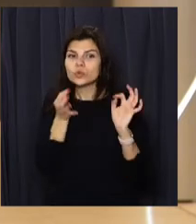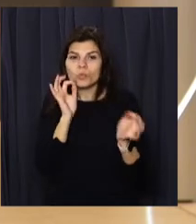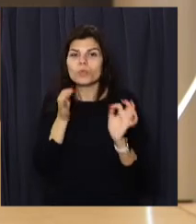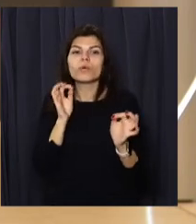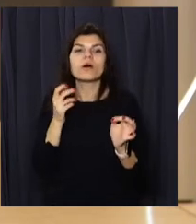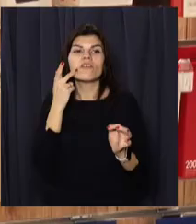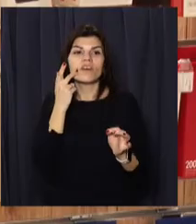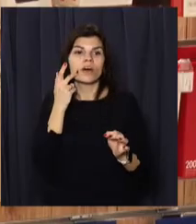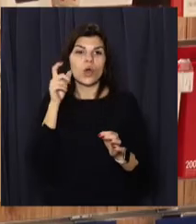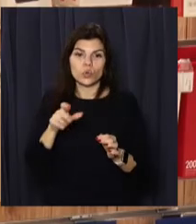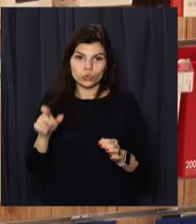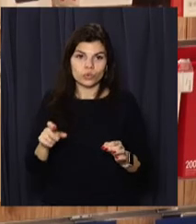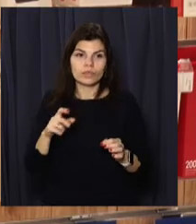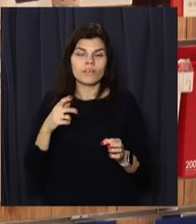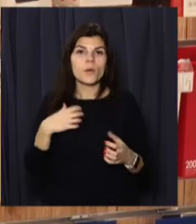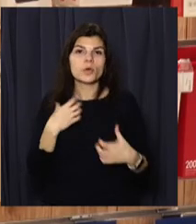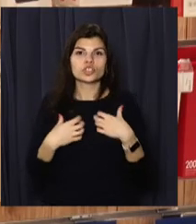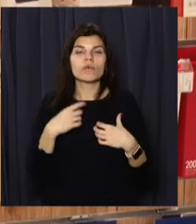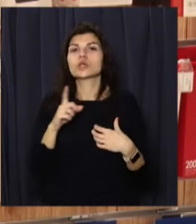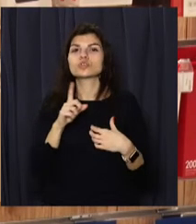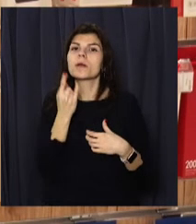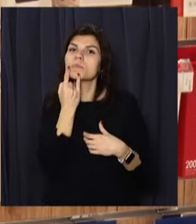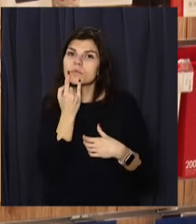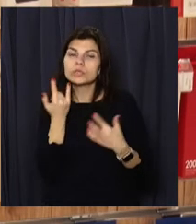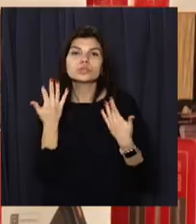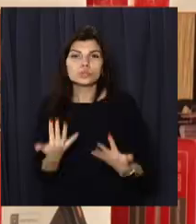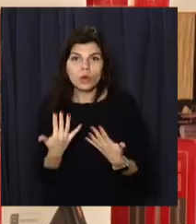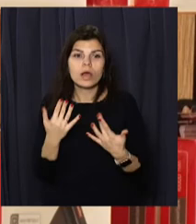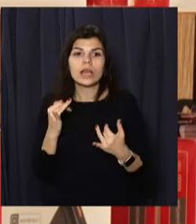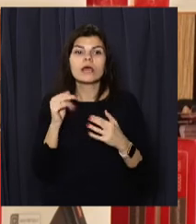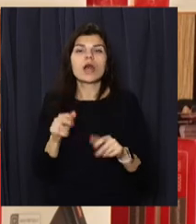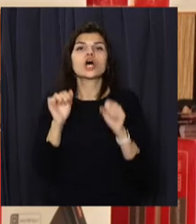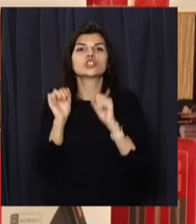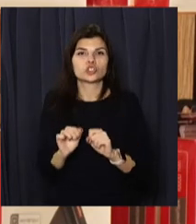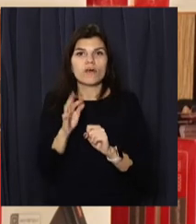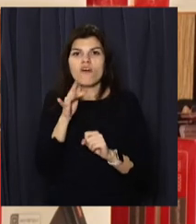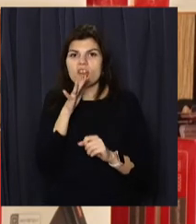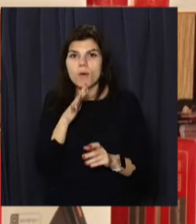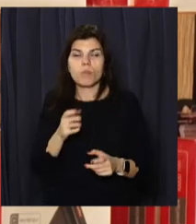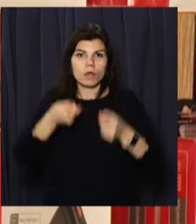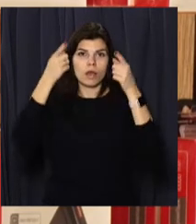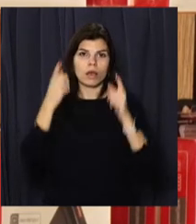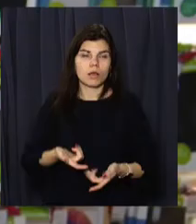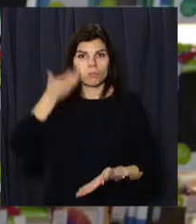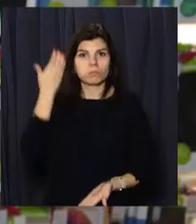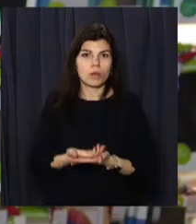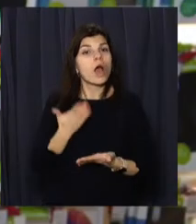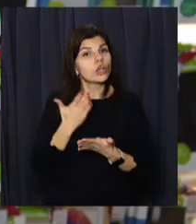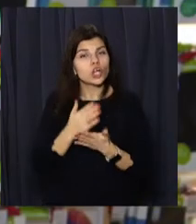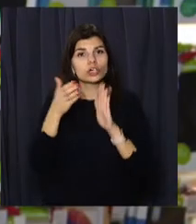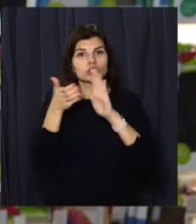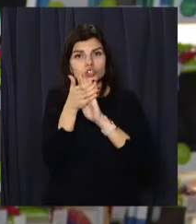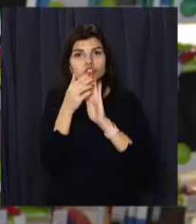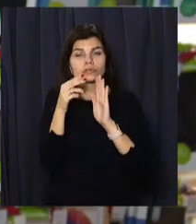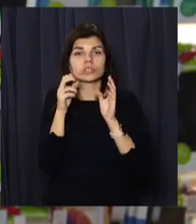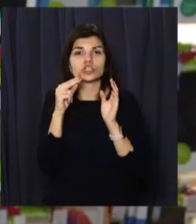Каже, зазвичай людей турбують заряд акумулятора та як максимально захистити телефон під час падіння. Є звичайні чехли, є чехли, які